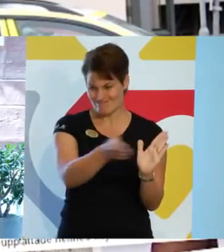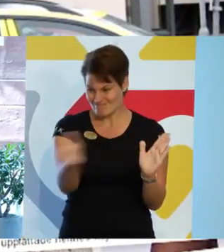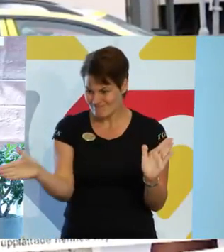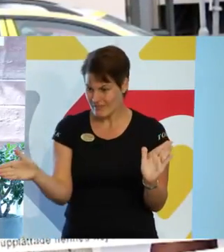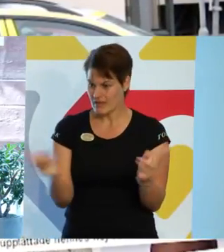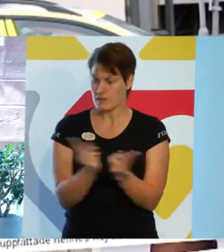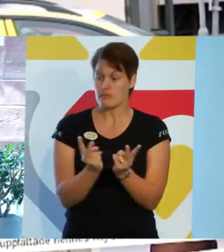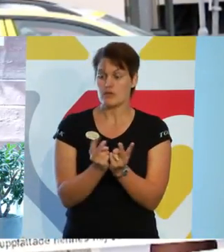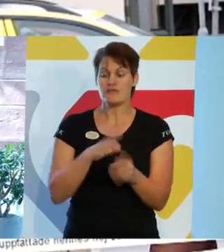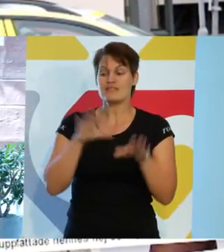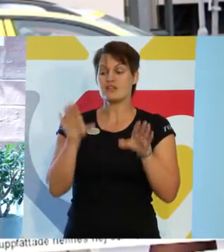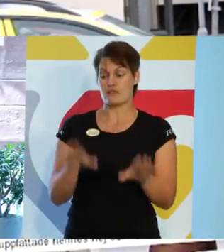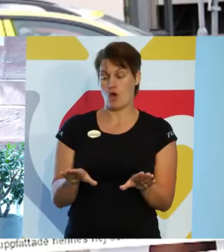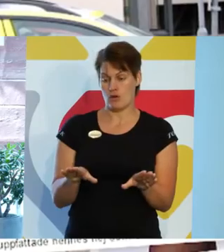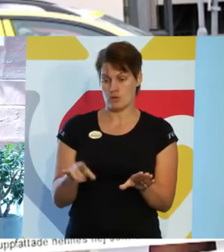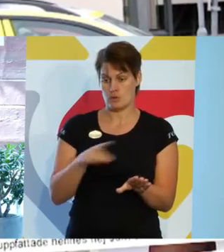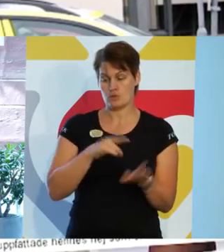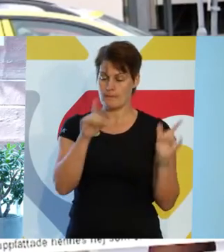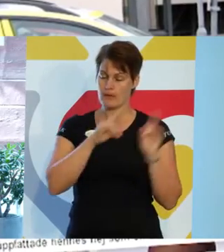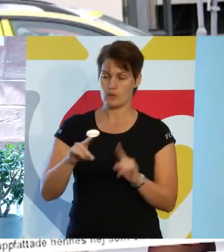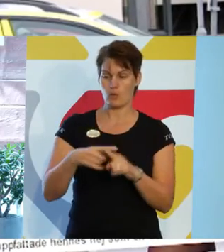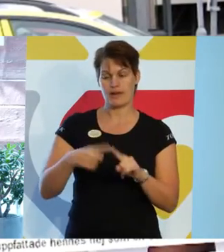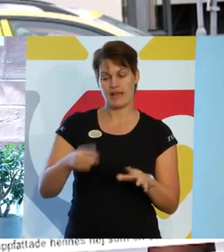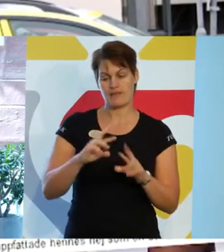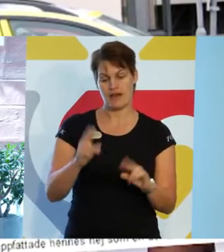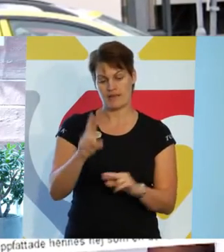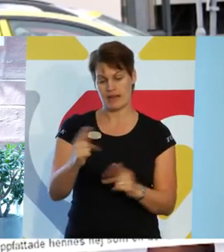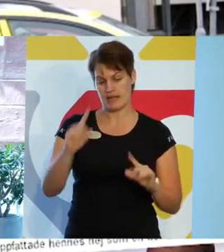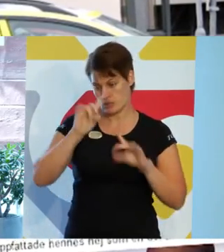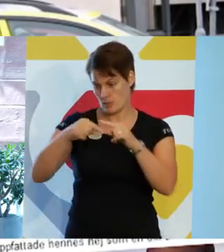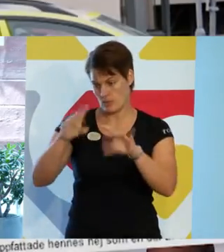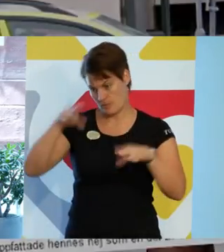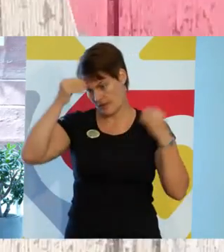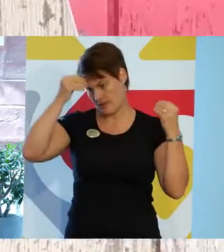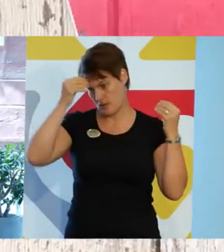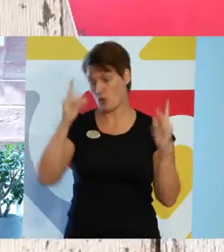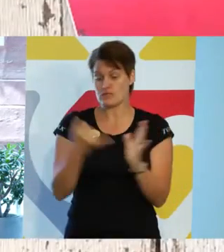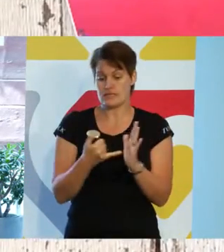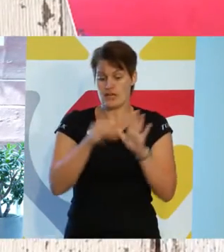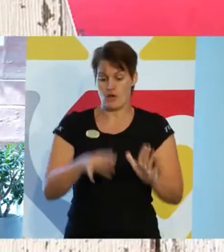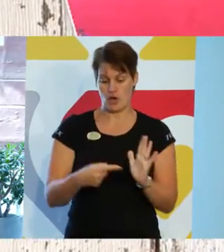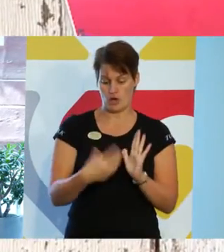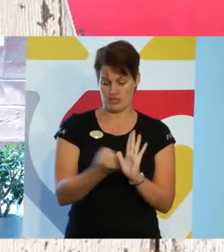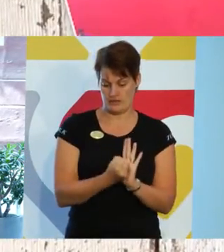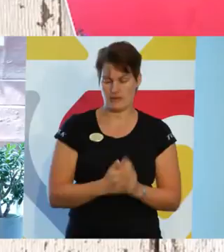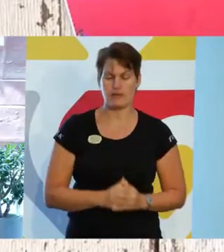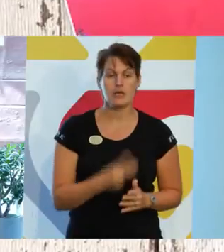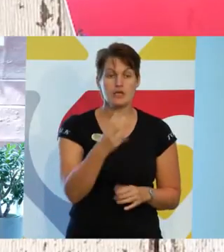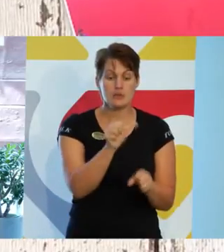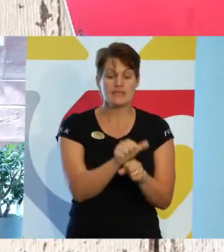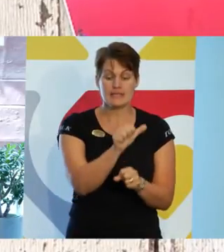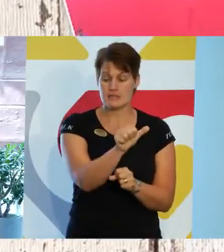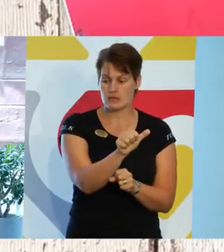dessvärre kvar i en del människors verklighetsuppfattning och lagstiftningen. I Sverige 2016